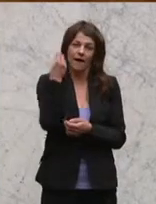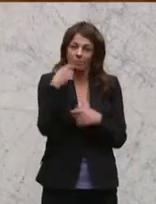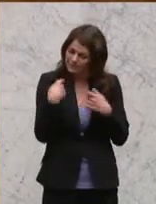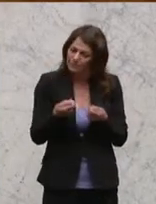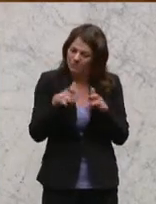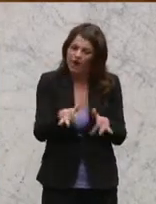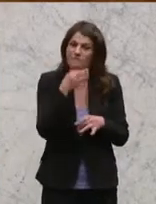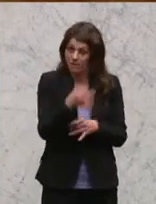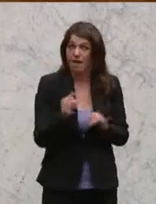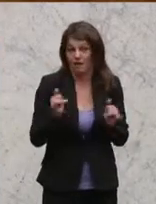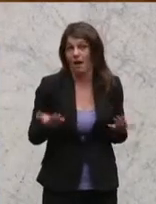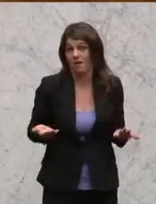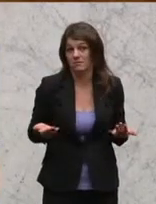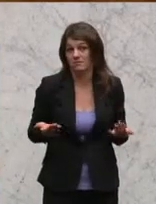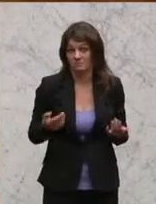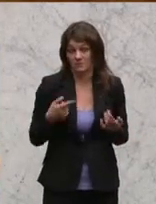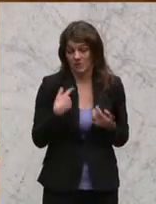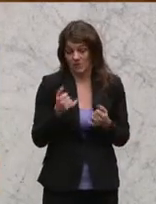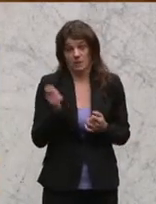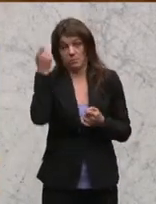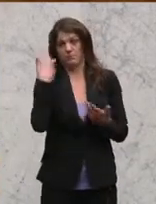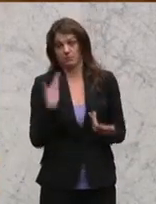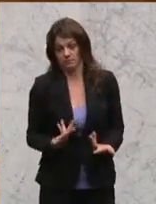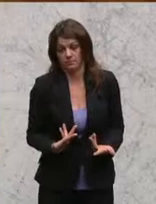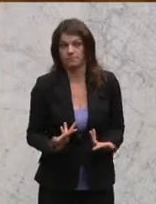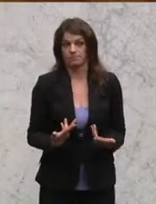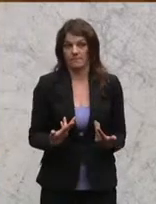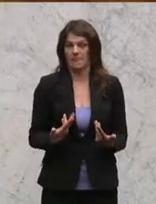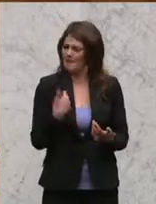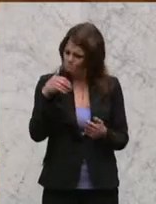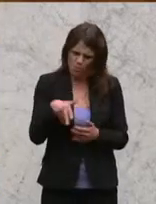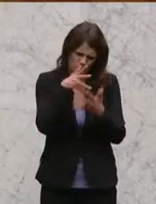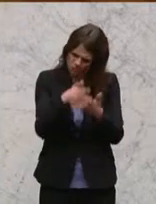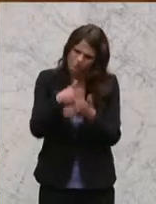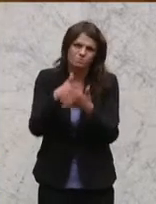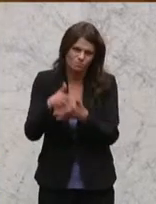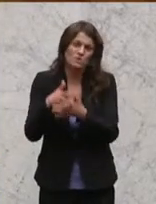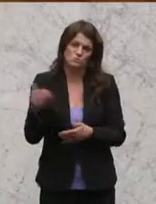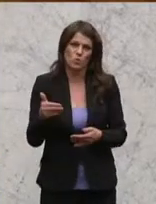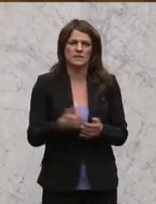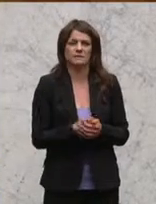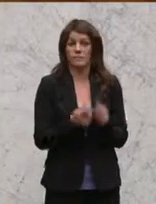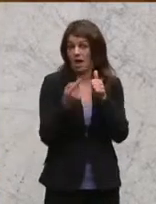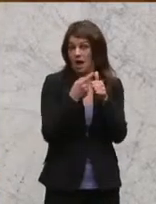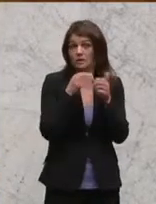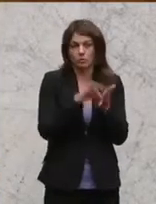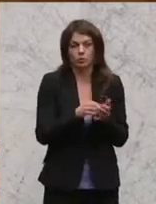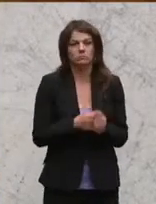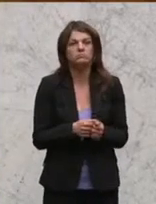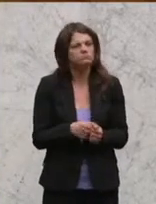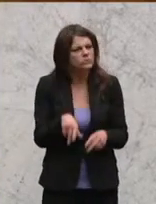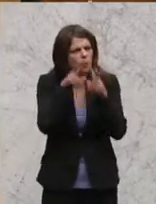Fragen gibt, die dieser Fall aufwirft und denen nachgegangen werden muss. Der erste Punkt ist die